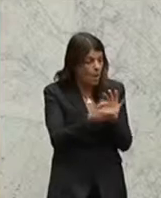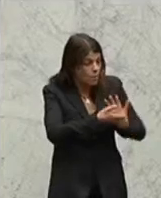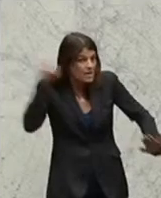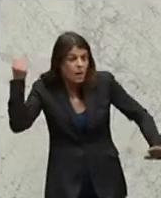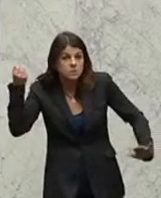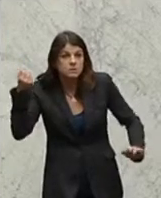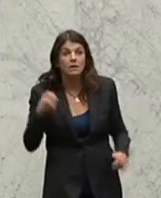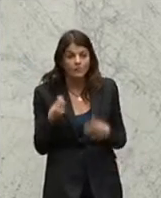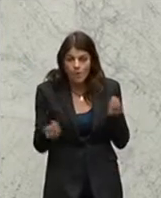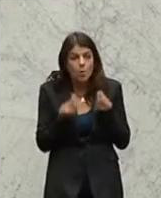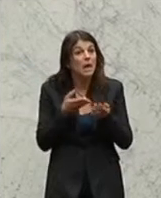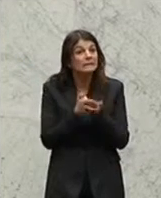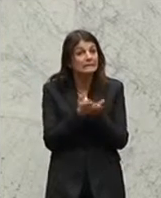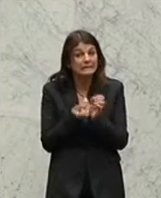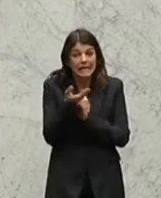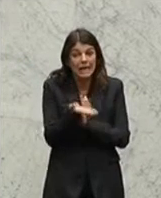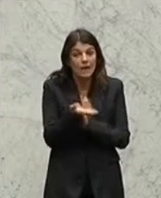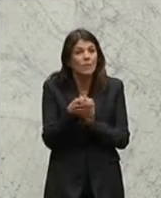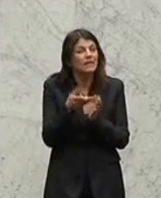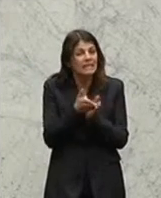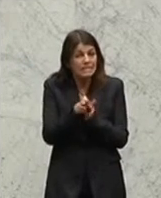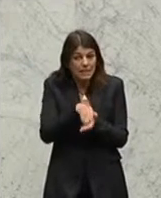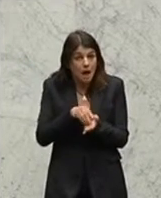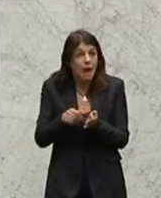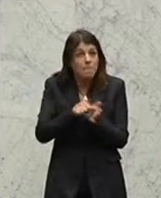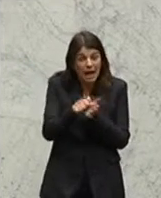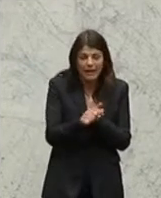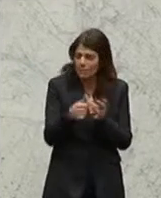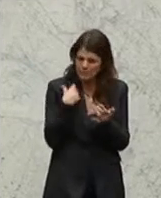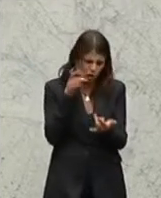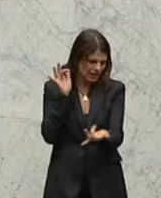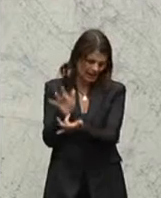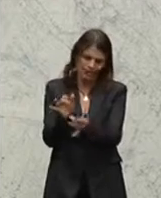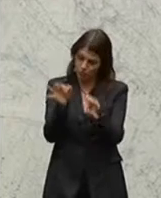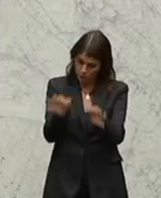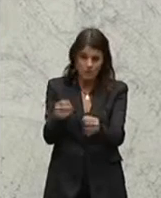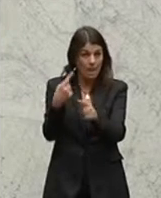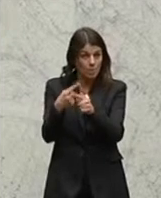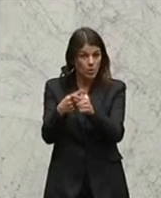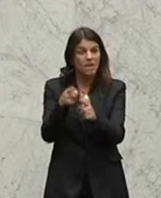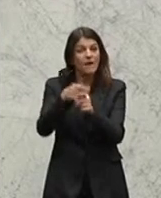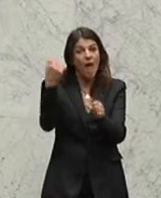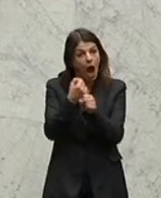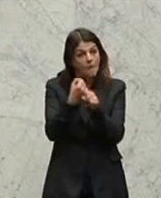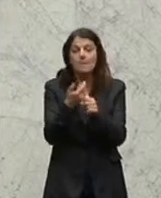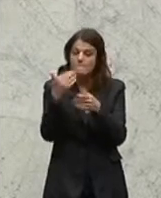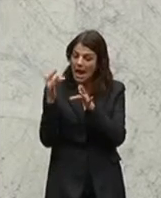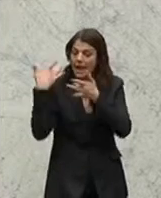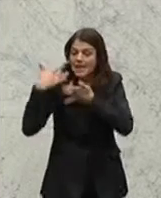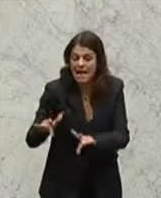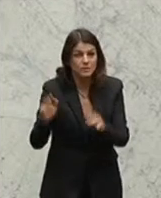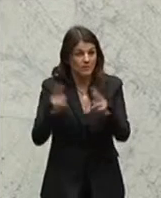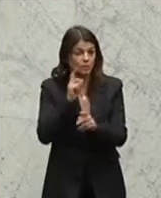für die Dienstgeberbeiträge und Dienstnehmerbeiträge und ich habe nichts dagegen. Es ist gut, wenn wir den Faktor Arbeit entlasten,